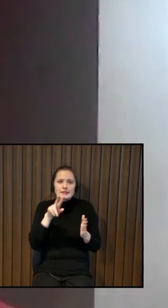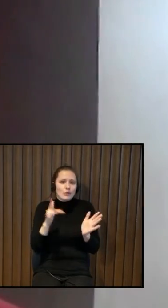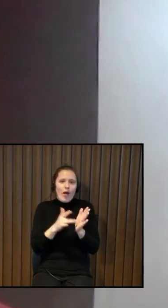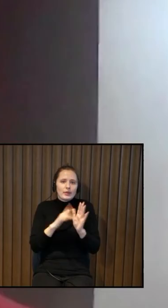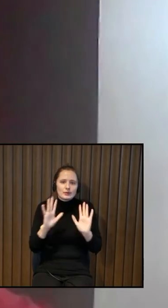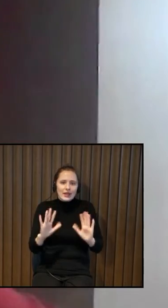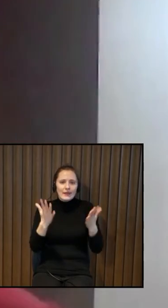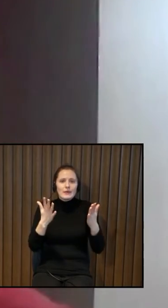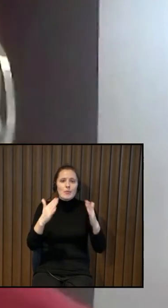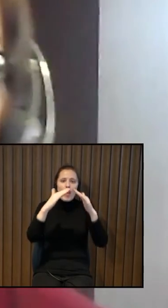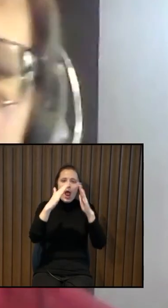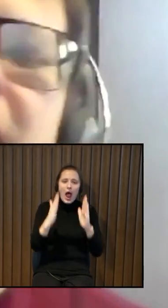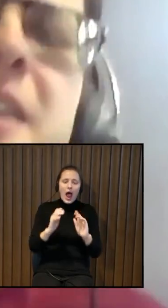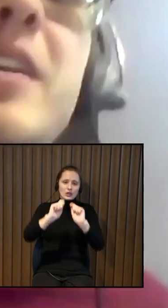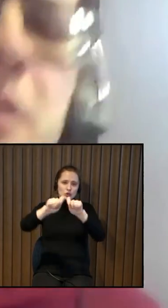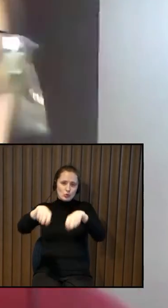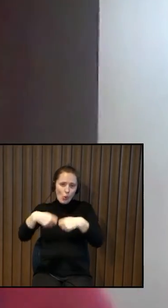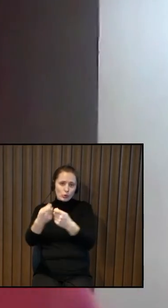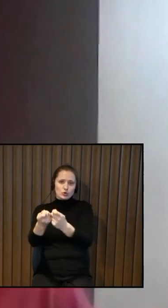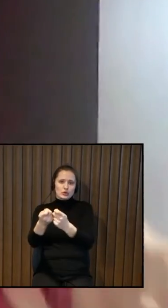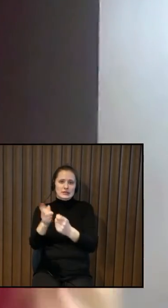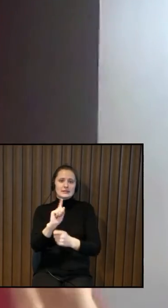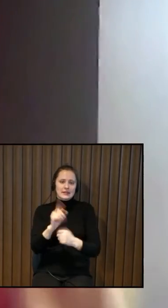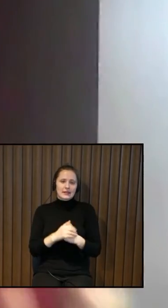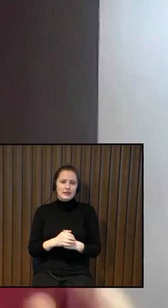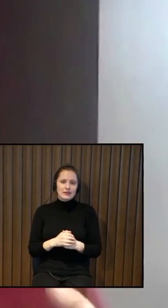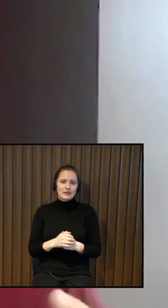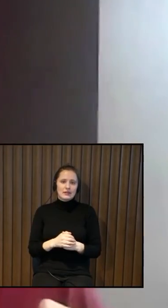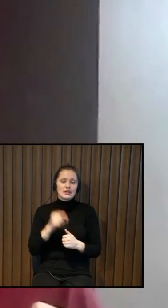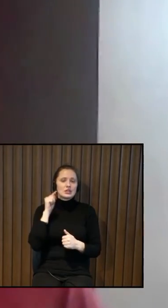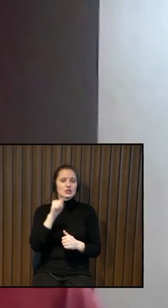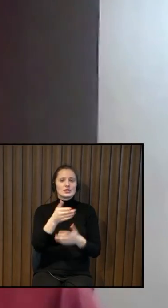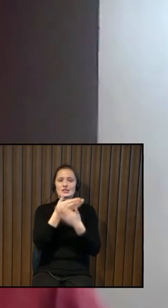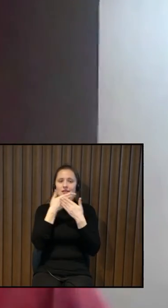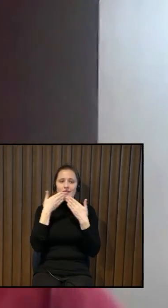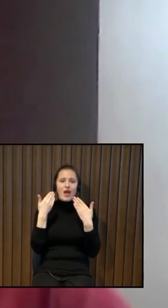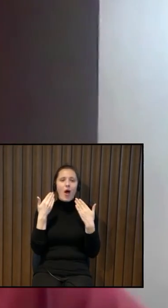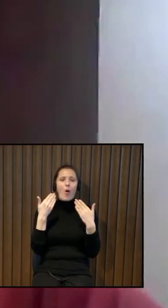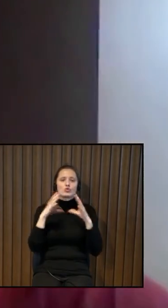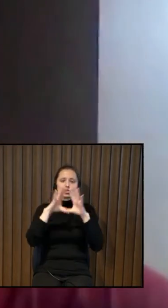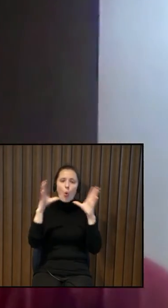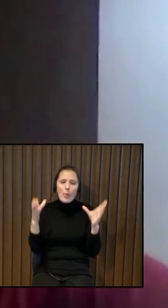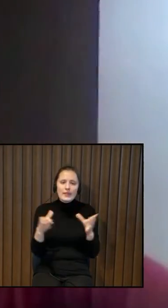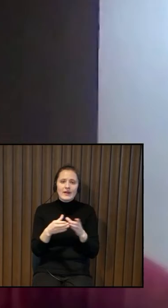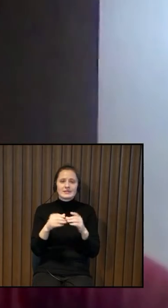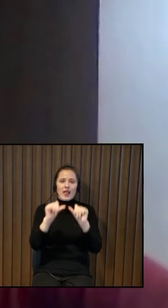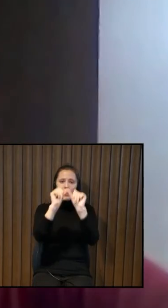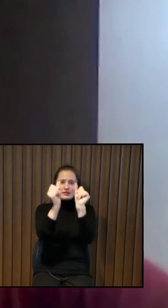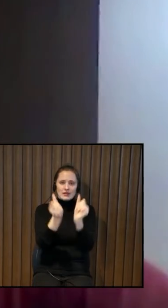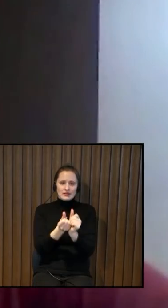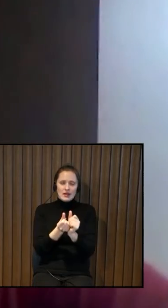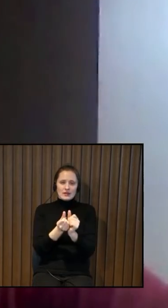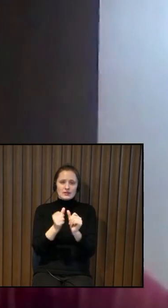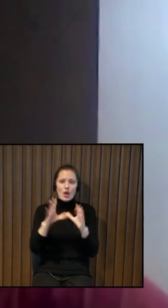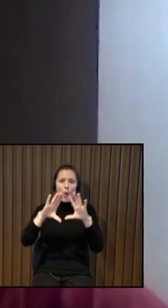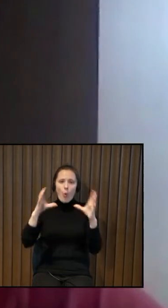gadījumos pie vēkas nodošanas viņai ir. Un tā ir, un šis nav universālais dizainis. Universālais dizainis